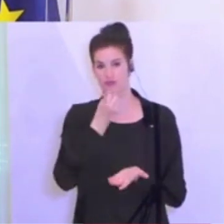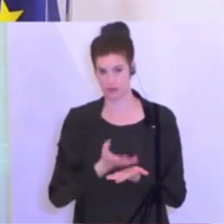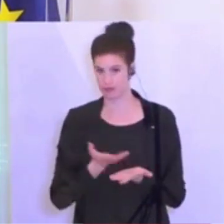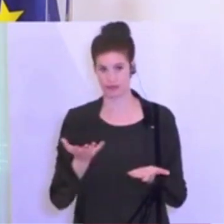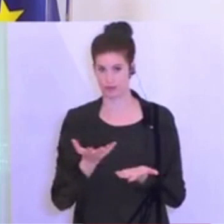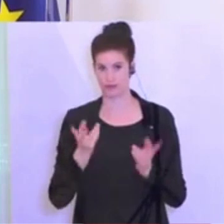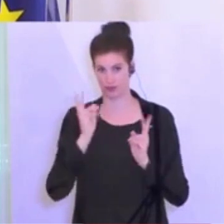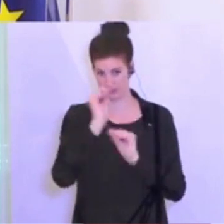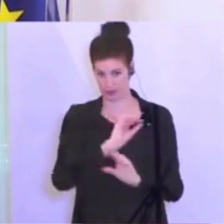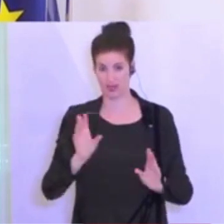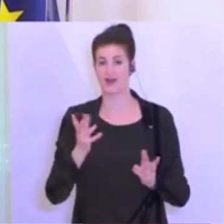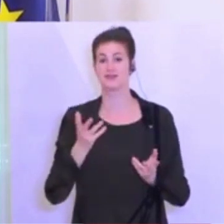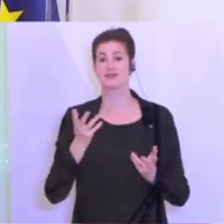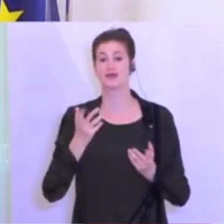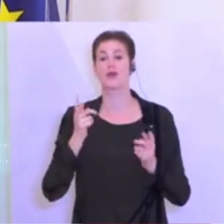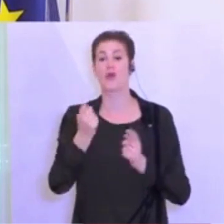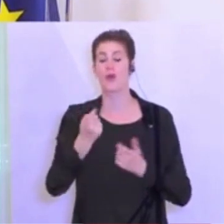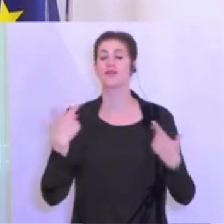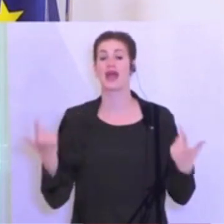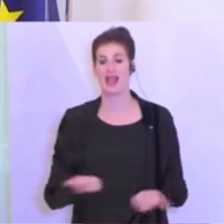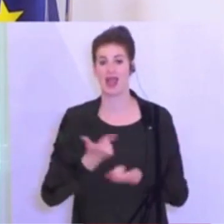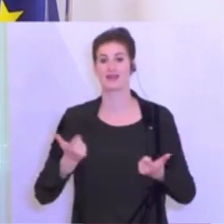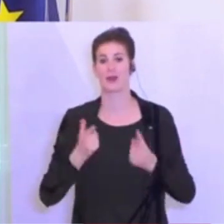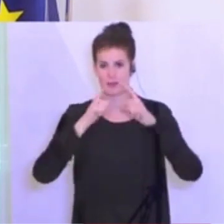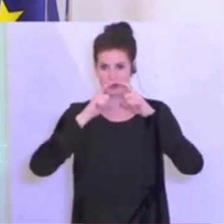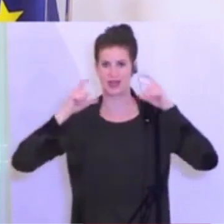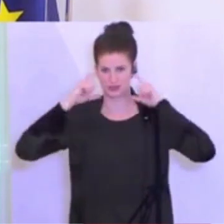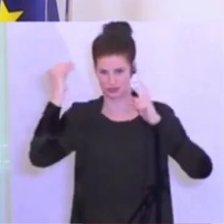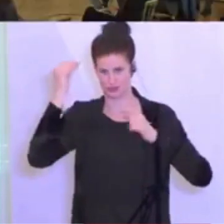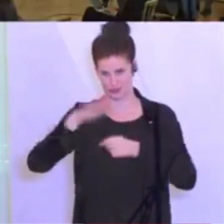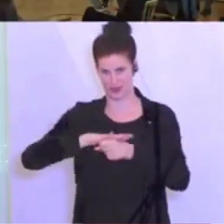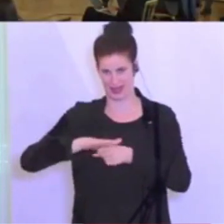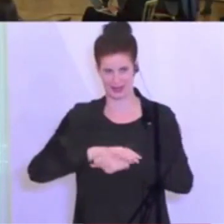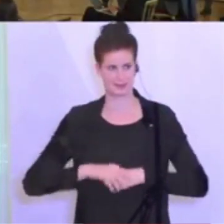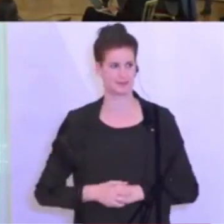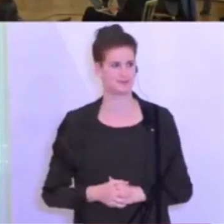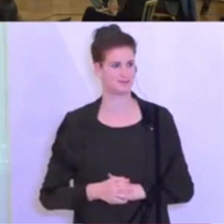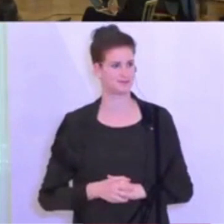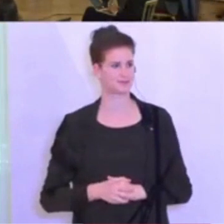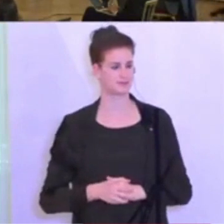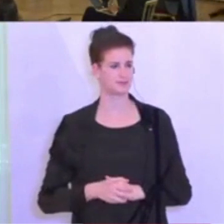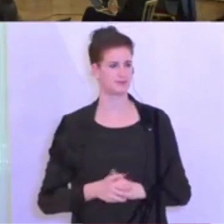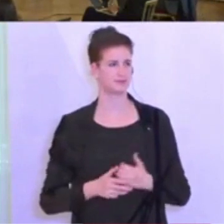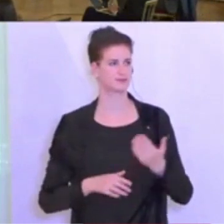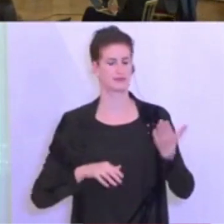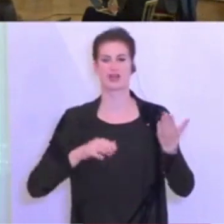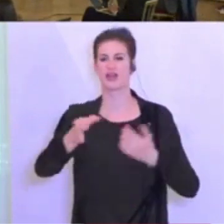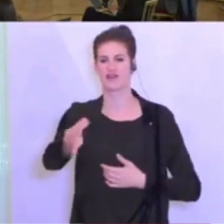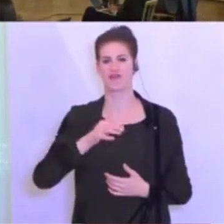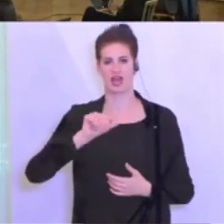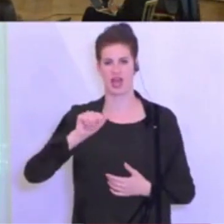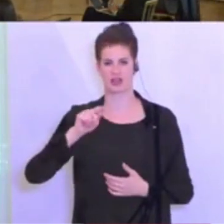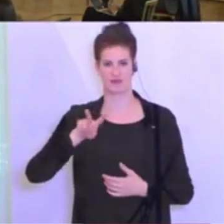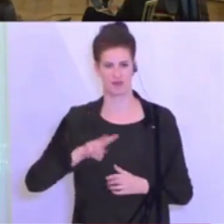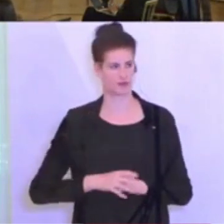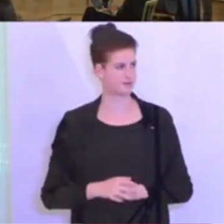Juni auch hier es Erleichterungen bei den Masken, also beim Mund-Nasen-Schutz geben soll. Dankeschön. ATV, Herr Schmidt, bitte. Eine